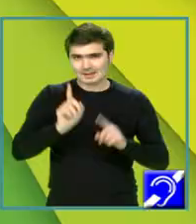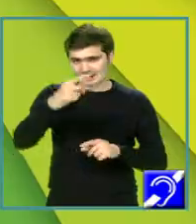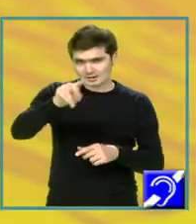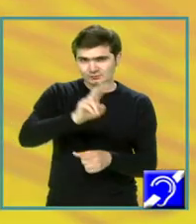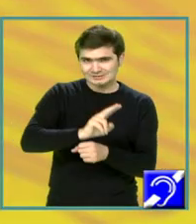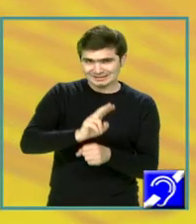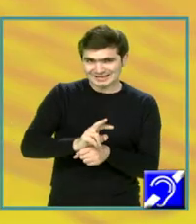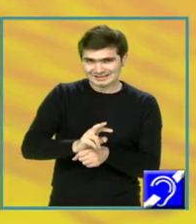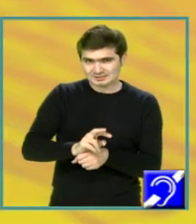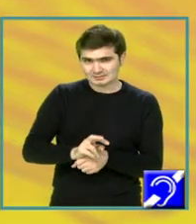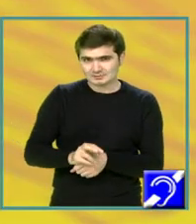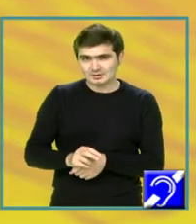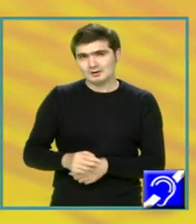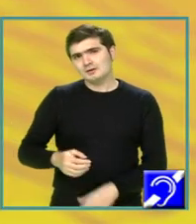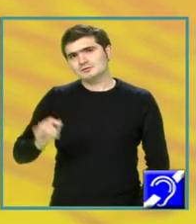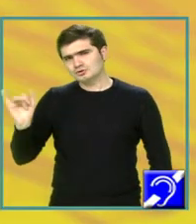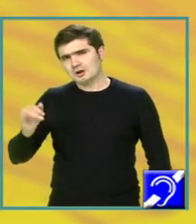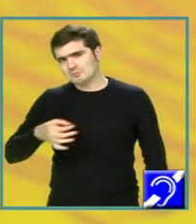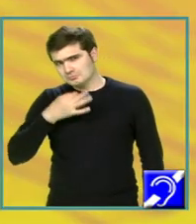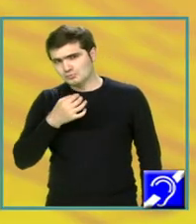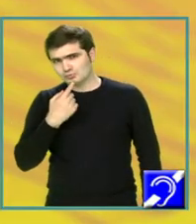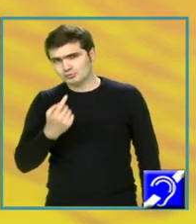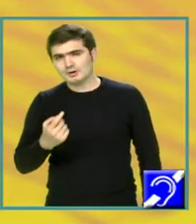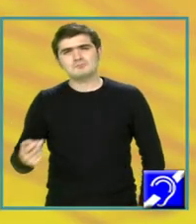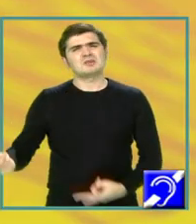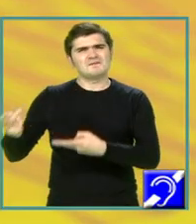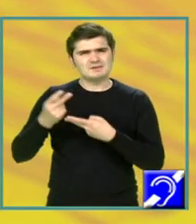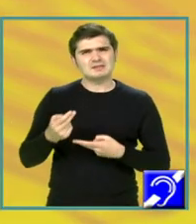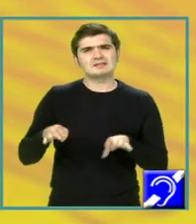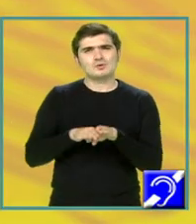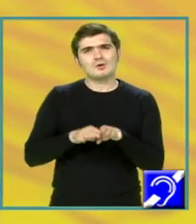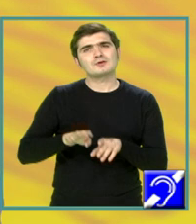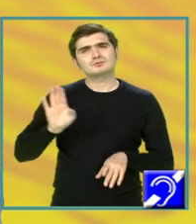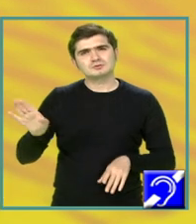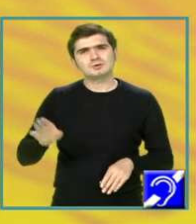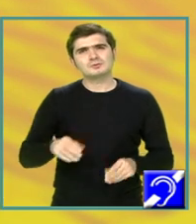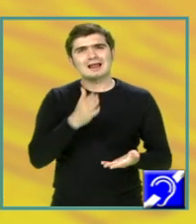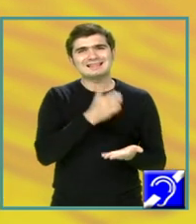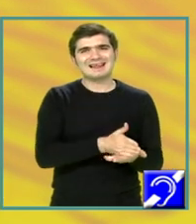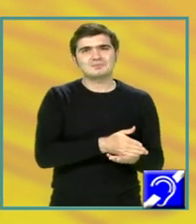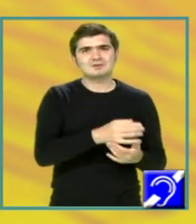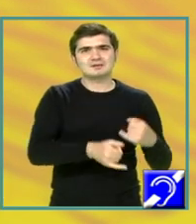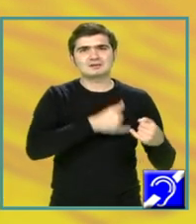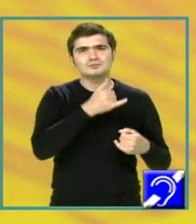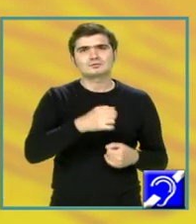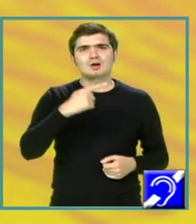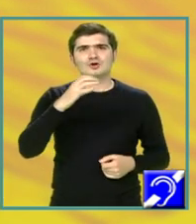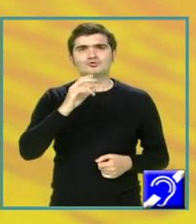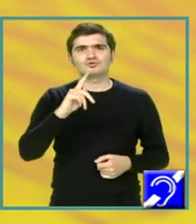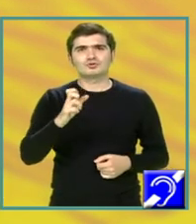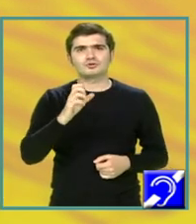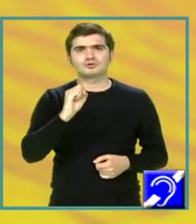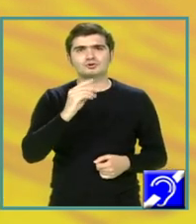atenți, la un moment dat, narratorul spune că invitat a fost colegul său, care predat drept internațional, George Sofronie,